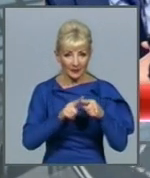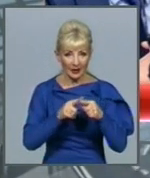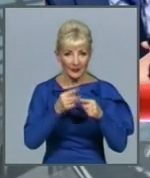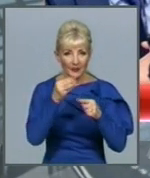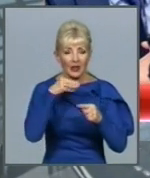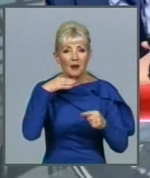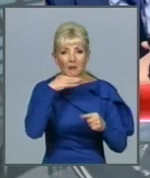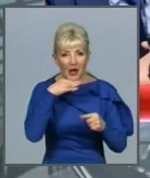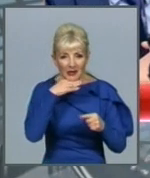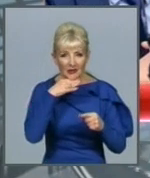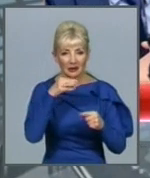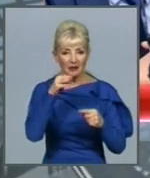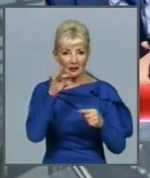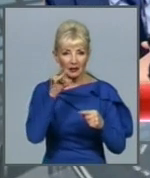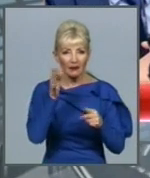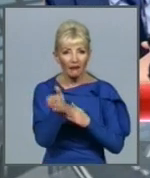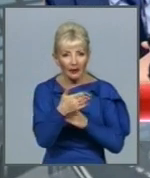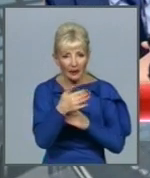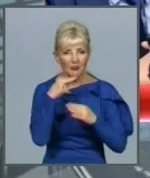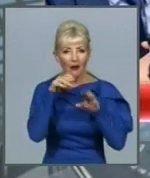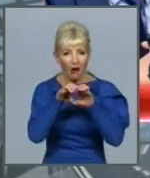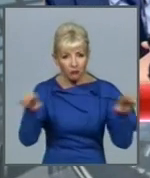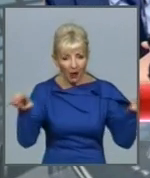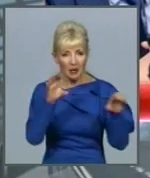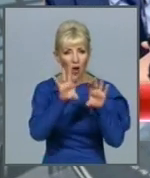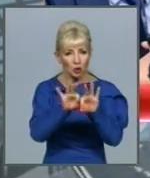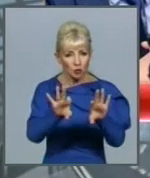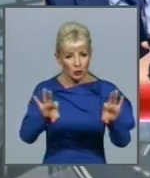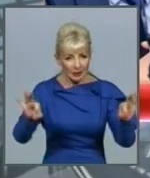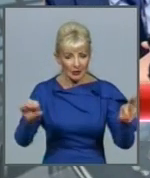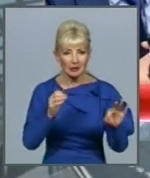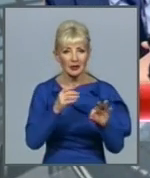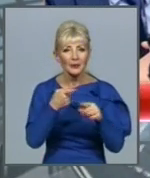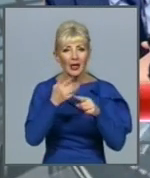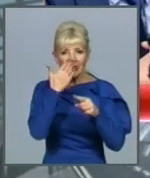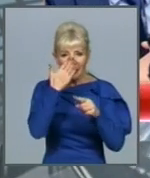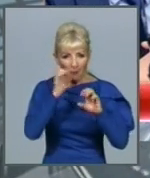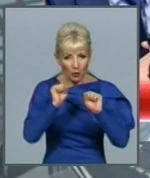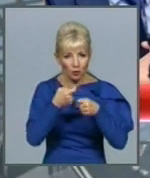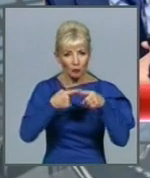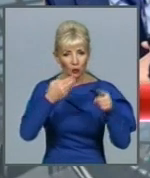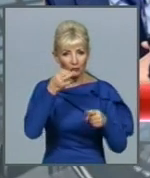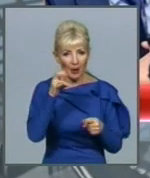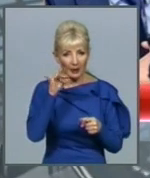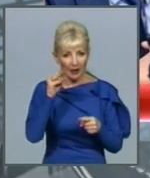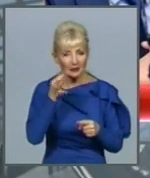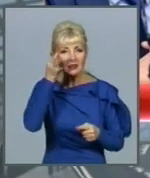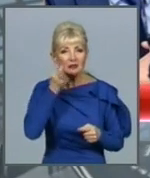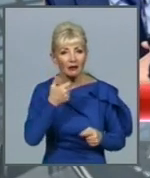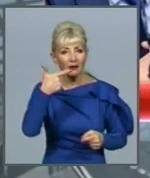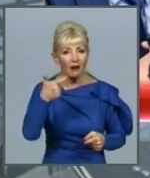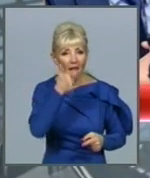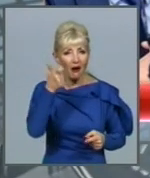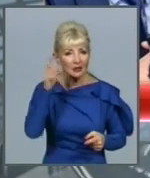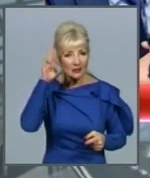страв – ковбас, сосисок, заморожених напівфабрикатів тощо. Солодких газованих напоїв, енергетичних напоїв та